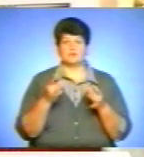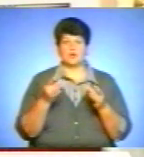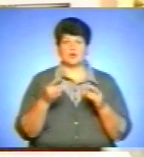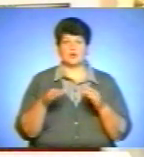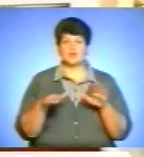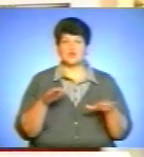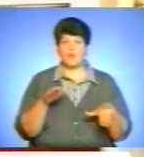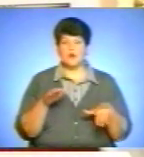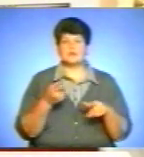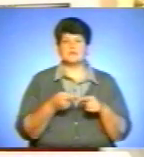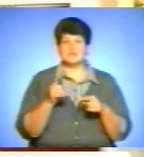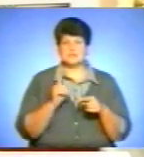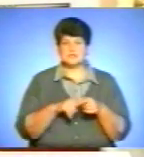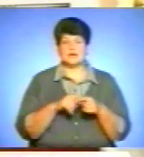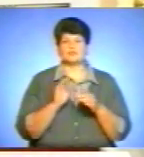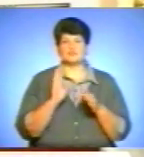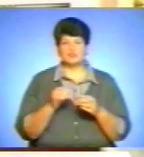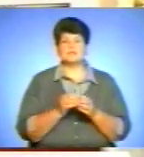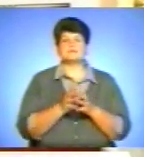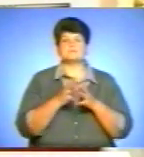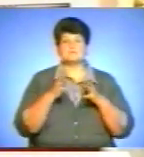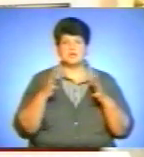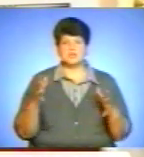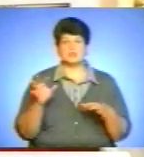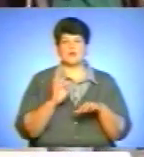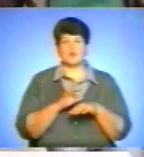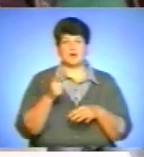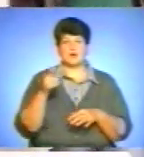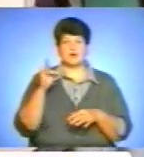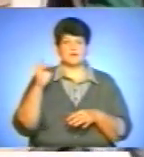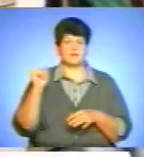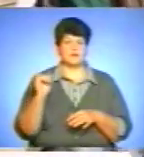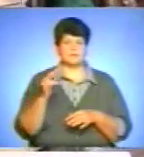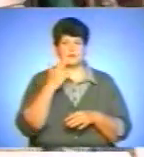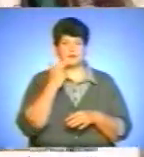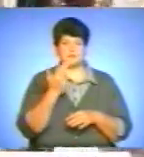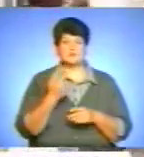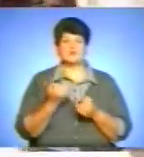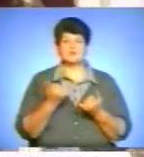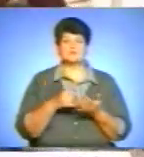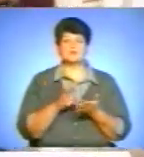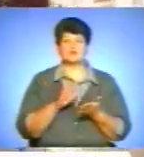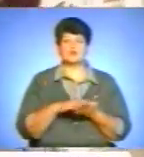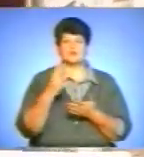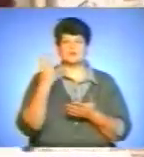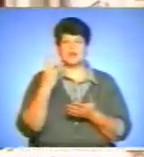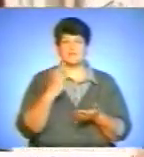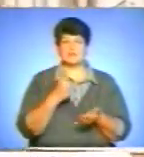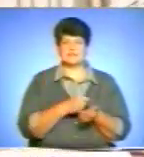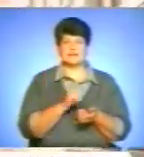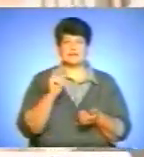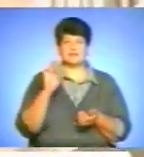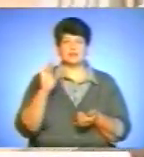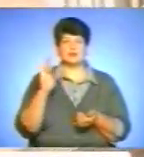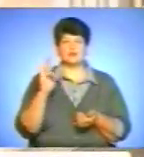звичайно, вона сприяє збільшенню хворих на герви і на гриб. На сьогодні в Україні заєстровано три вакцини – «Інфлувак»